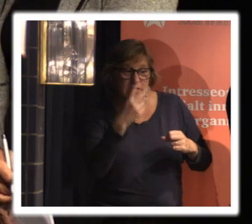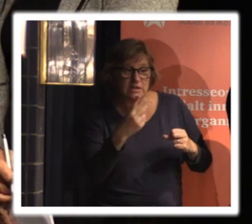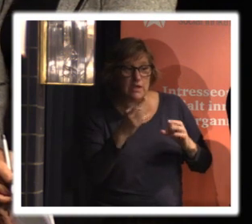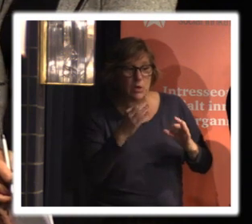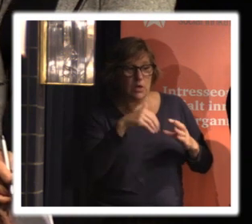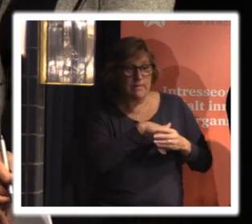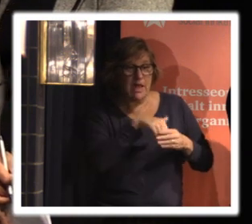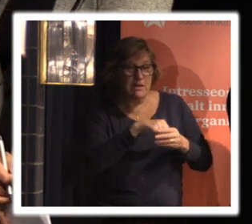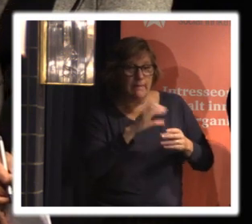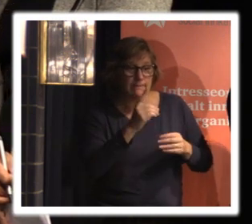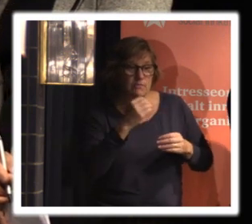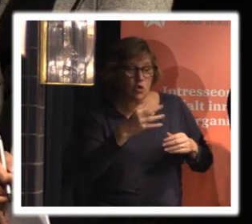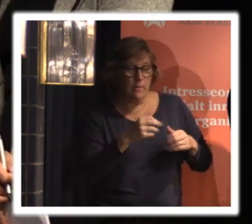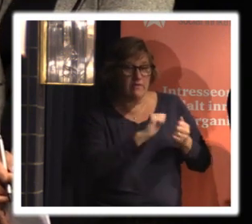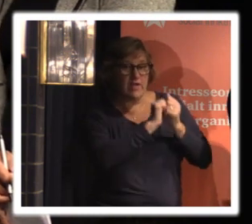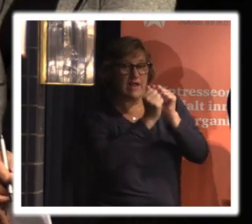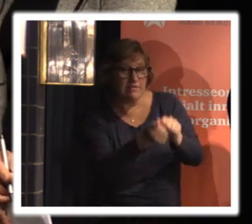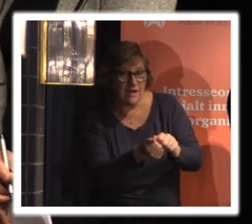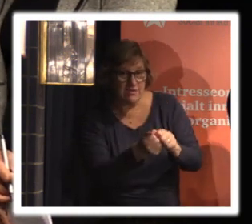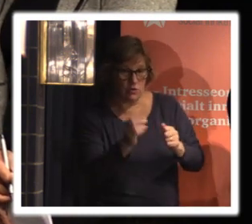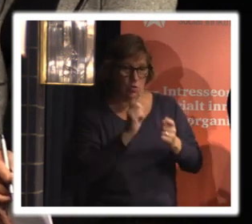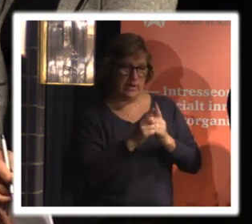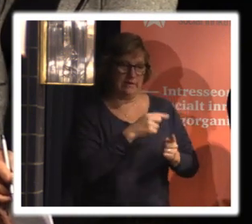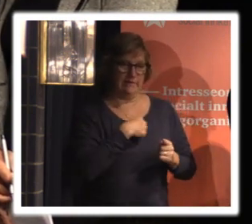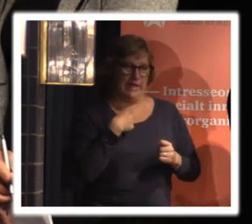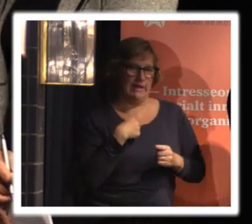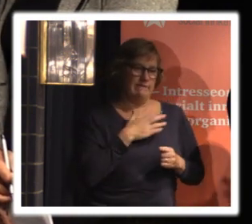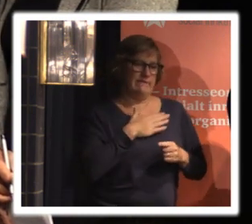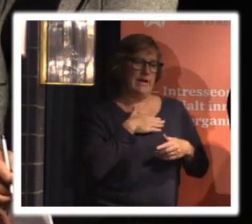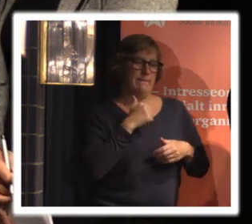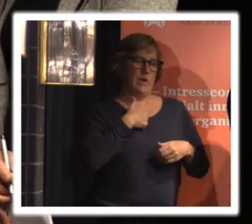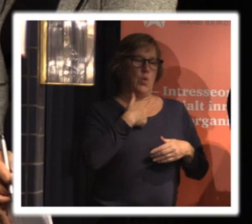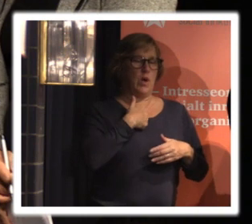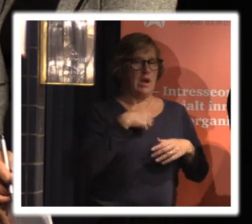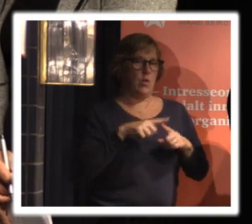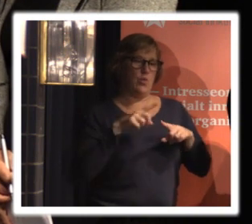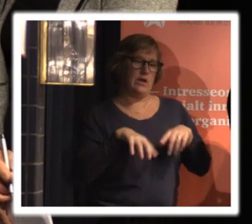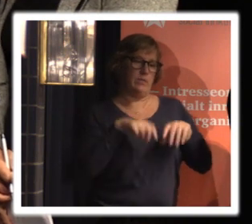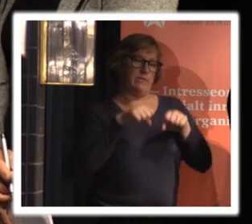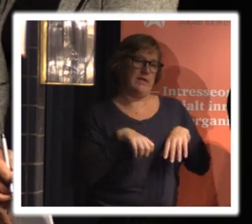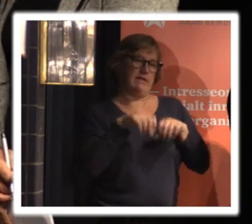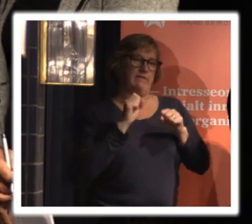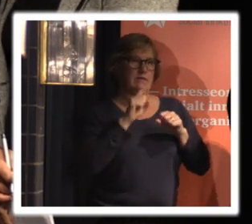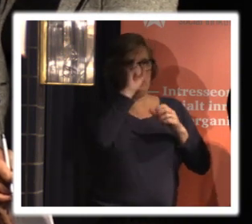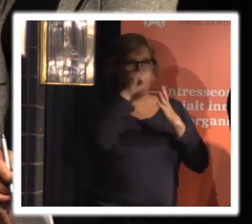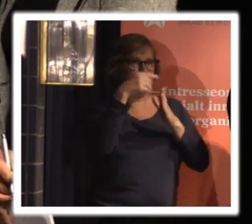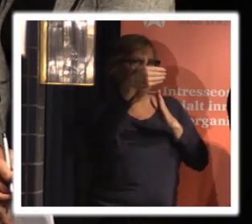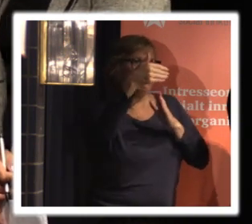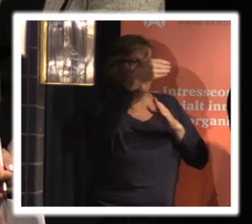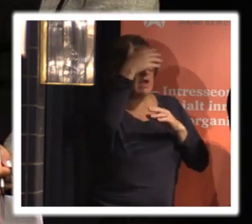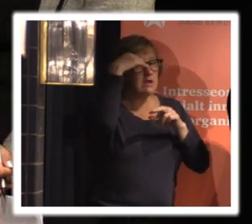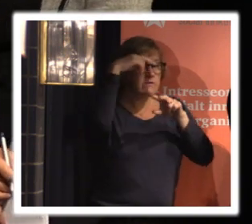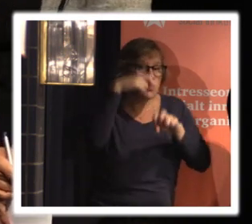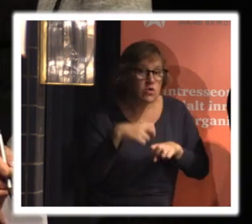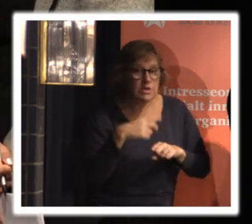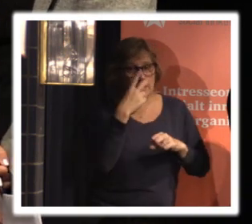som man skulle vilja kunna titta bakåt och då skulle vi kanske vilja kunna behålla en del av de här uppgifterna för att se utvecklingen av kanske vad vet